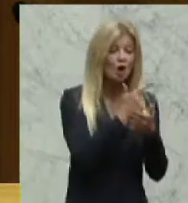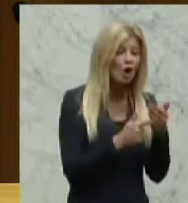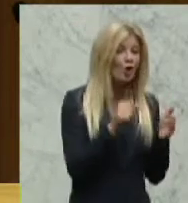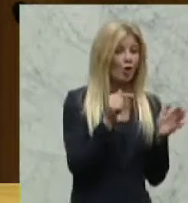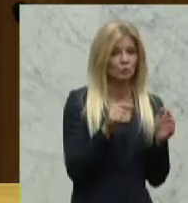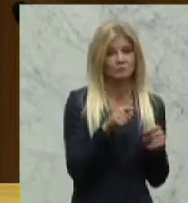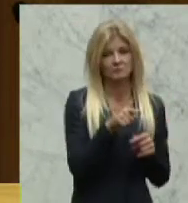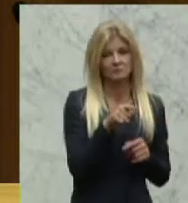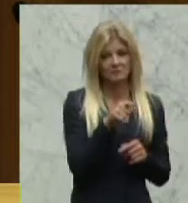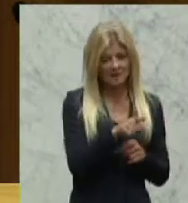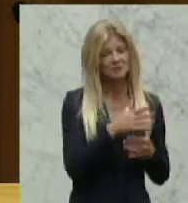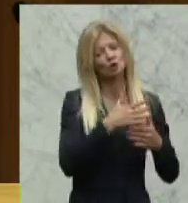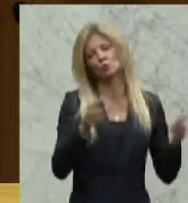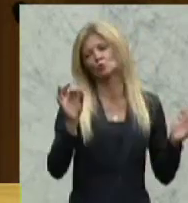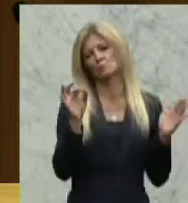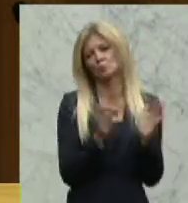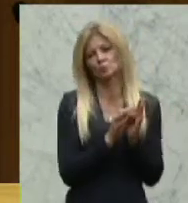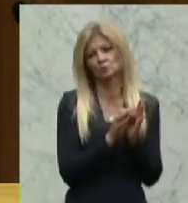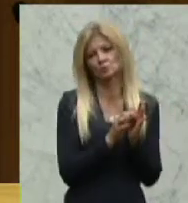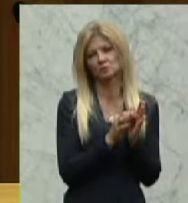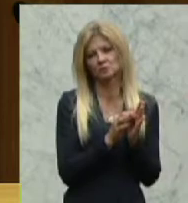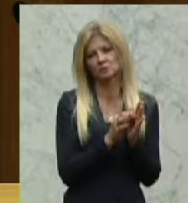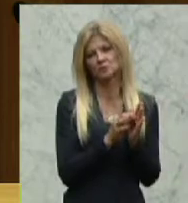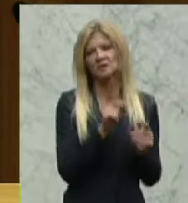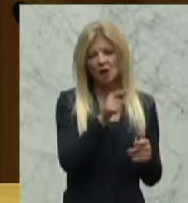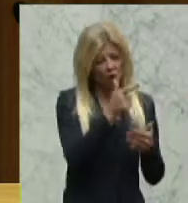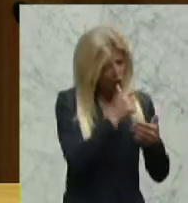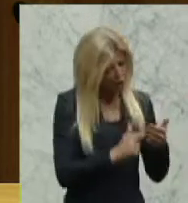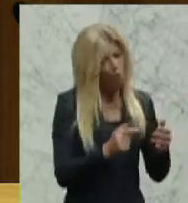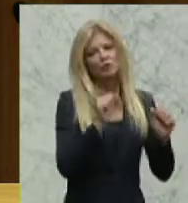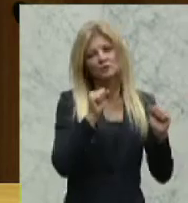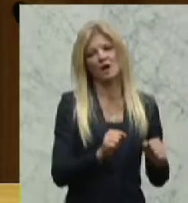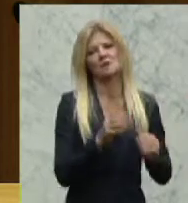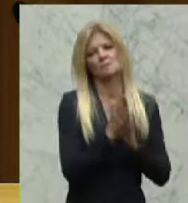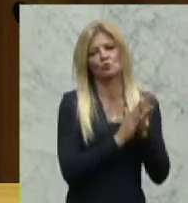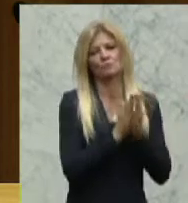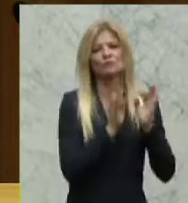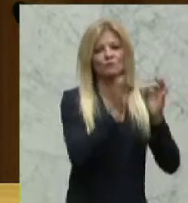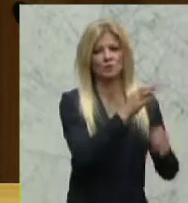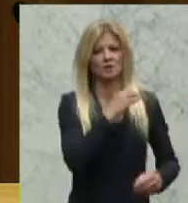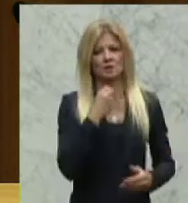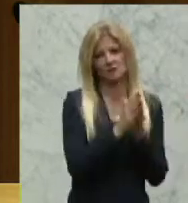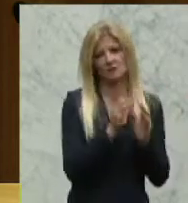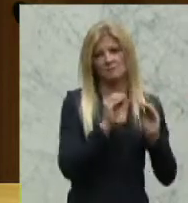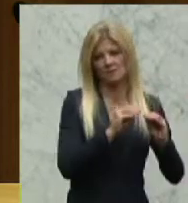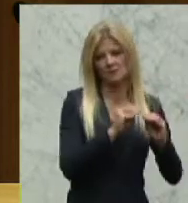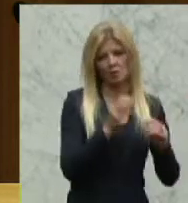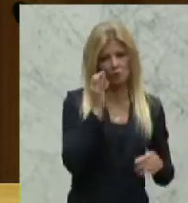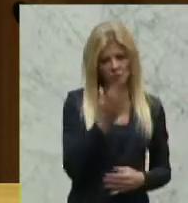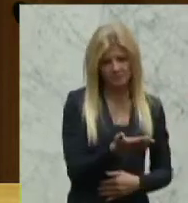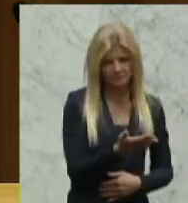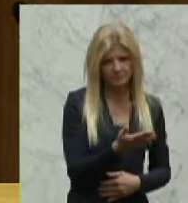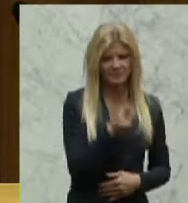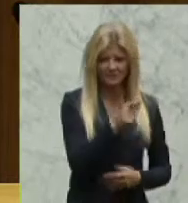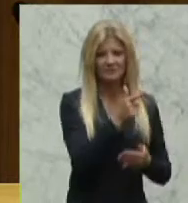Punkt, womit wir die Kindergartenpädagogen motivieren können. Die Entlohnung der Kindergartenpädagogen liegt ein Punkt,